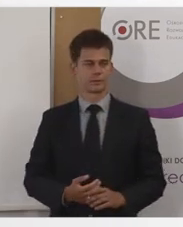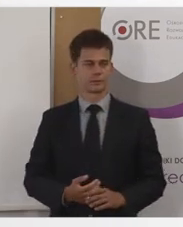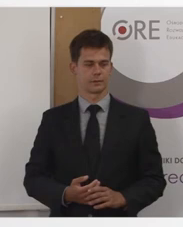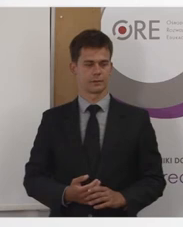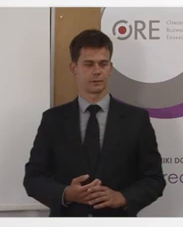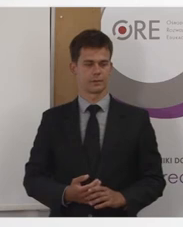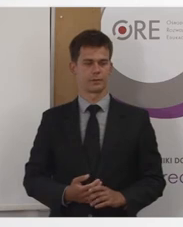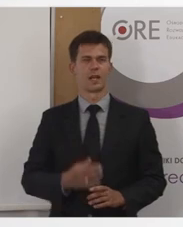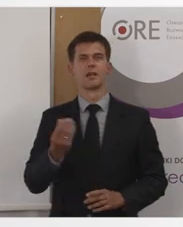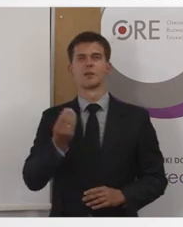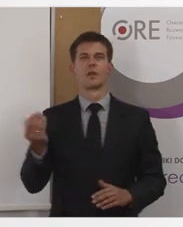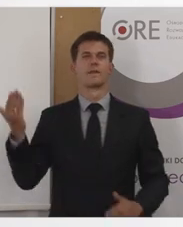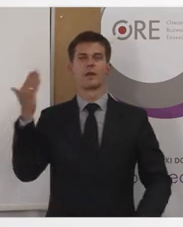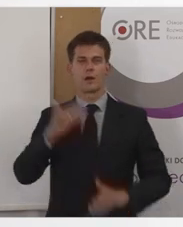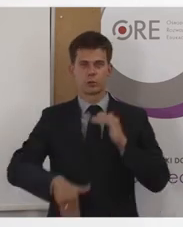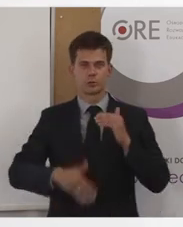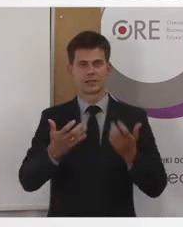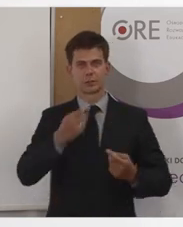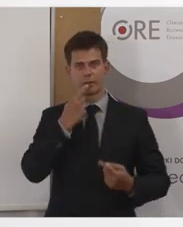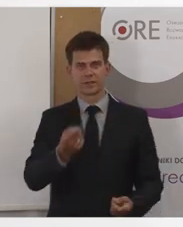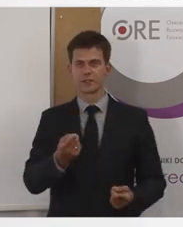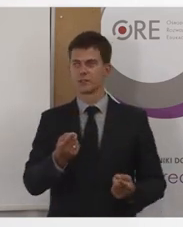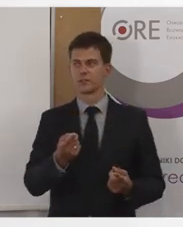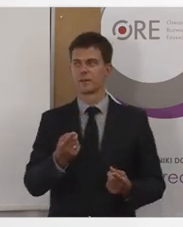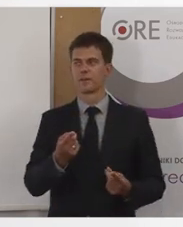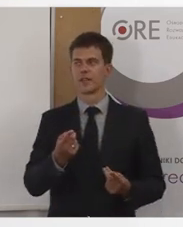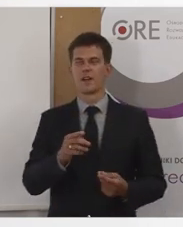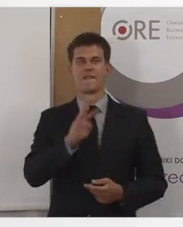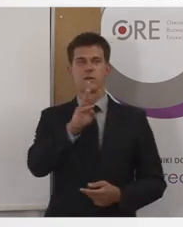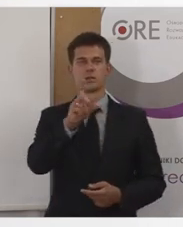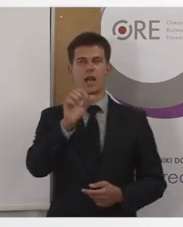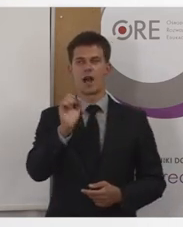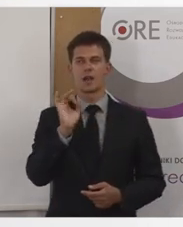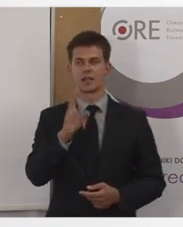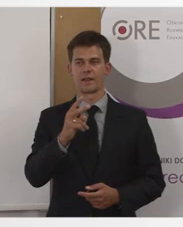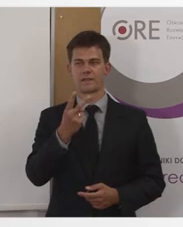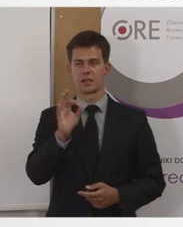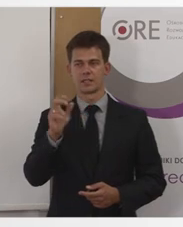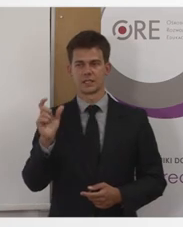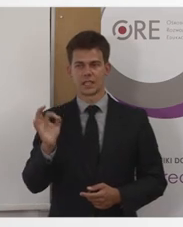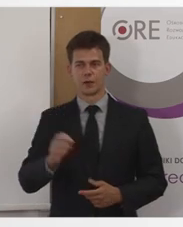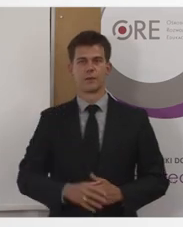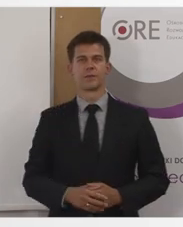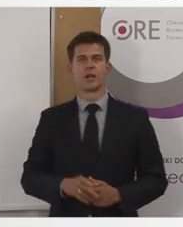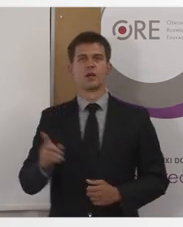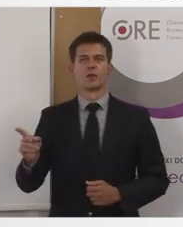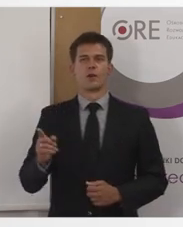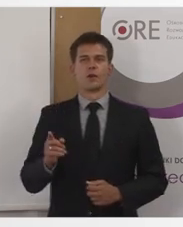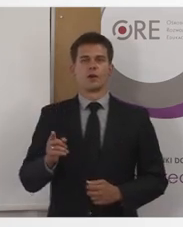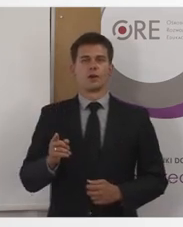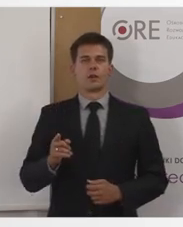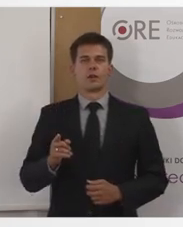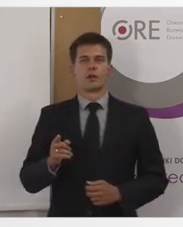No i na zakończenie, jeżeli chodzi jeszcze o WCAG 2.0 i w szczególności zastosowanie